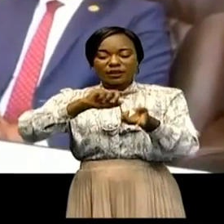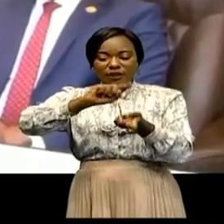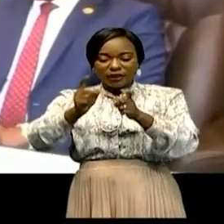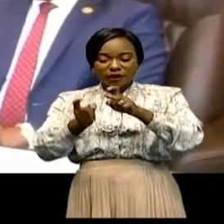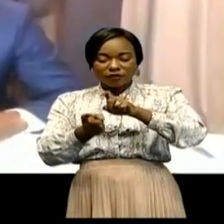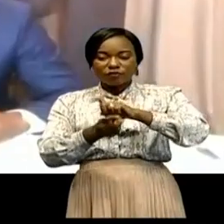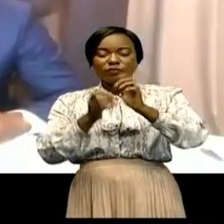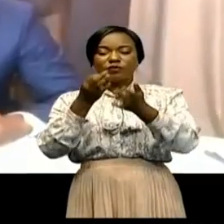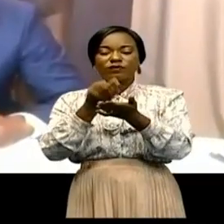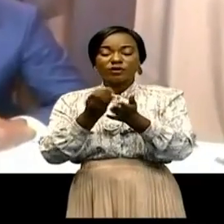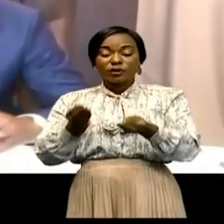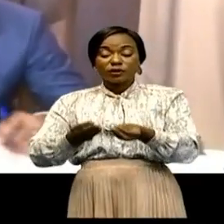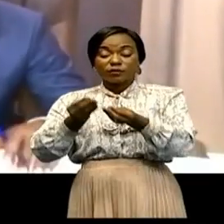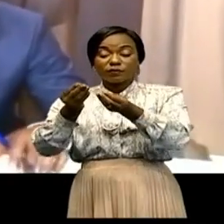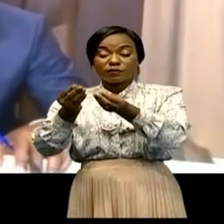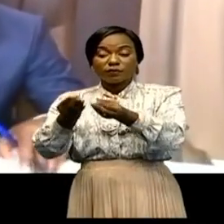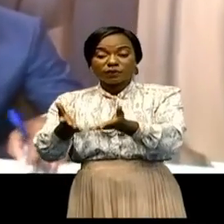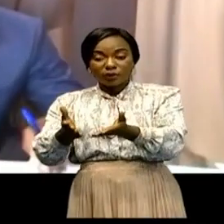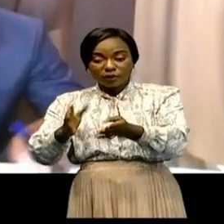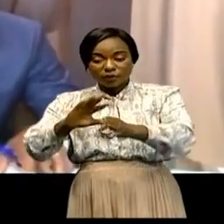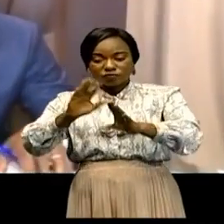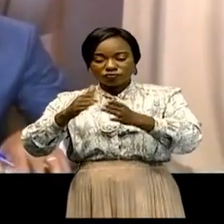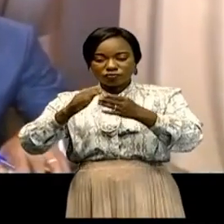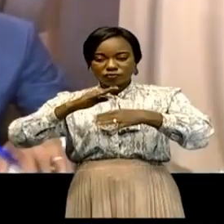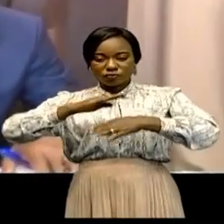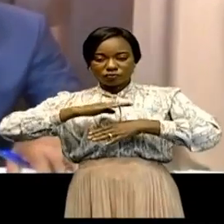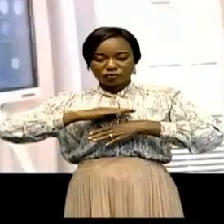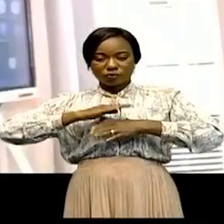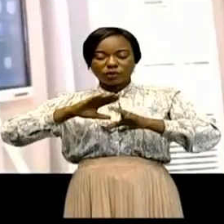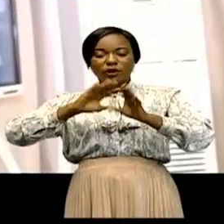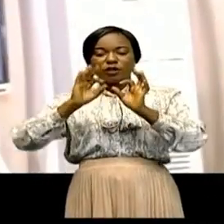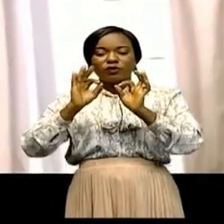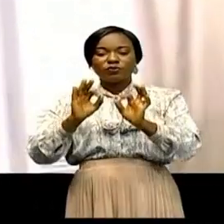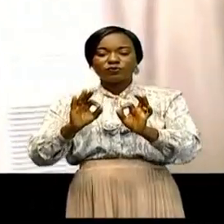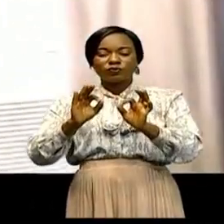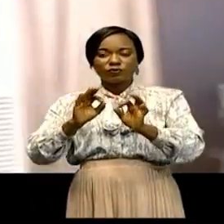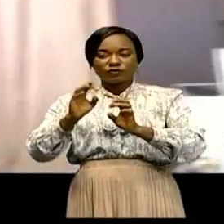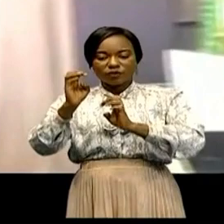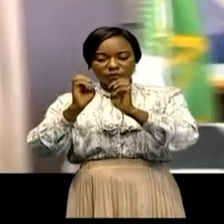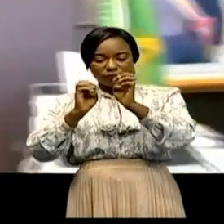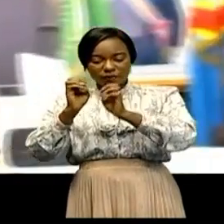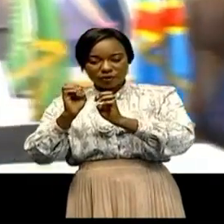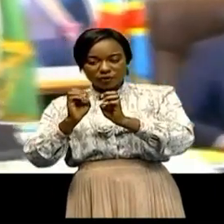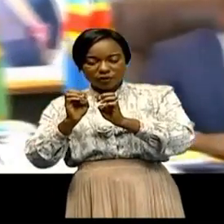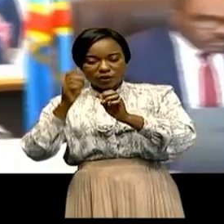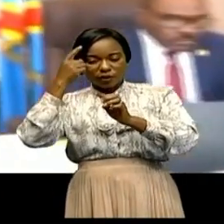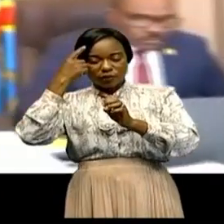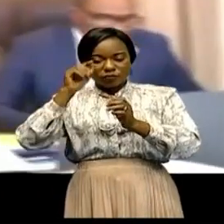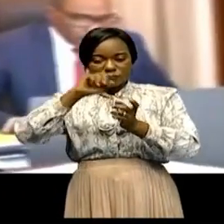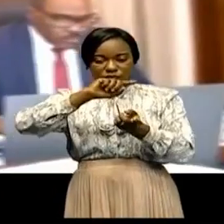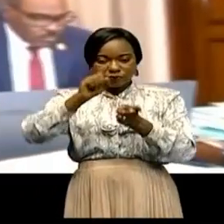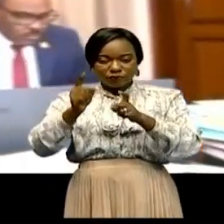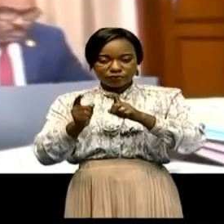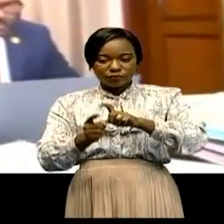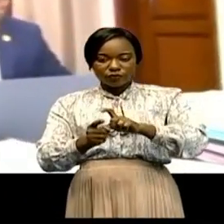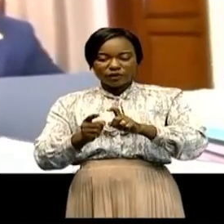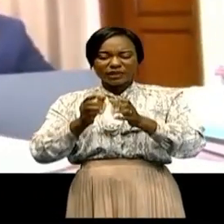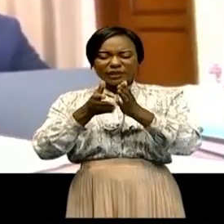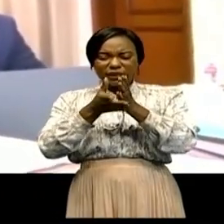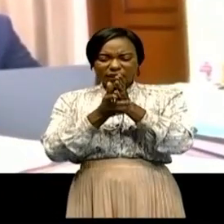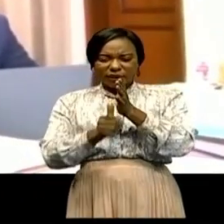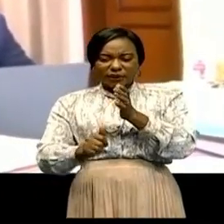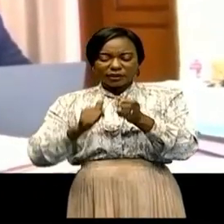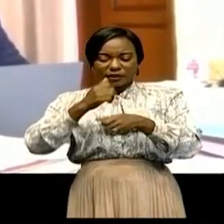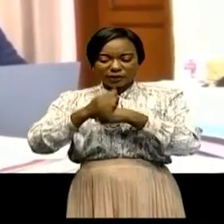cours et à mettre en œuvre de manière satisfaisante les nouvelles mesures identifiées en vue d'améliorer la performance dans la